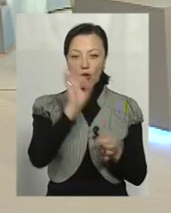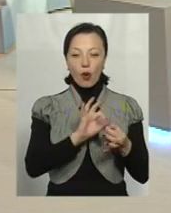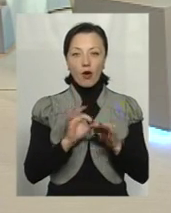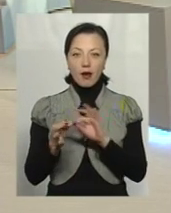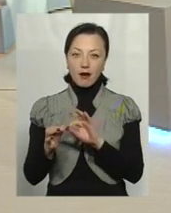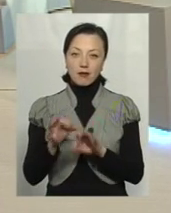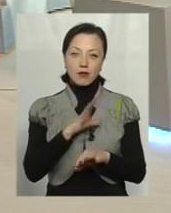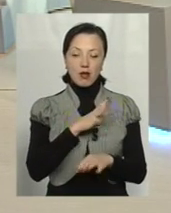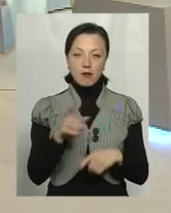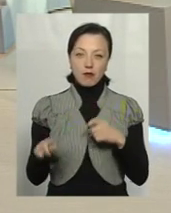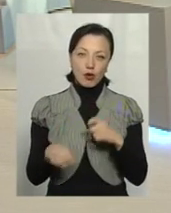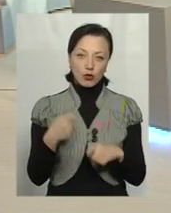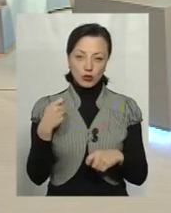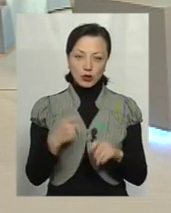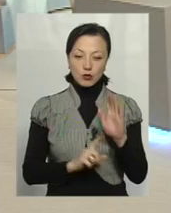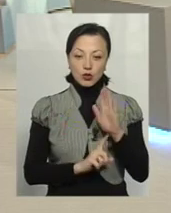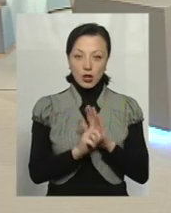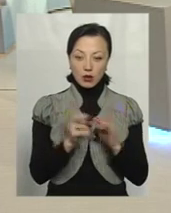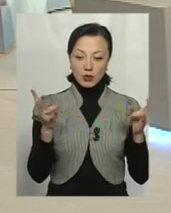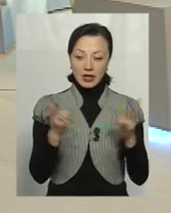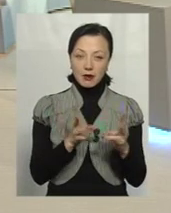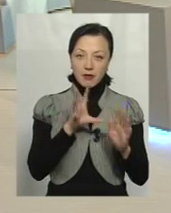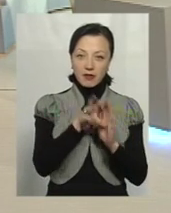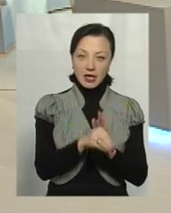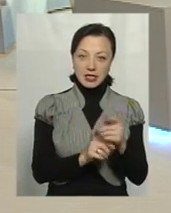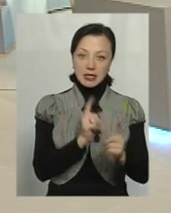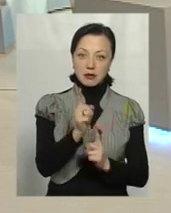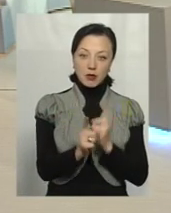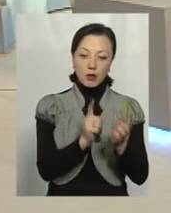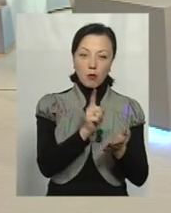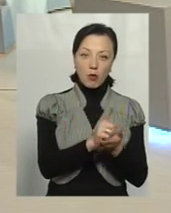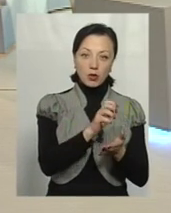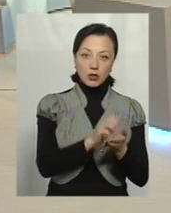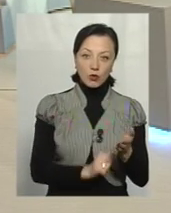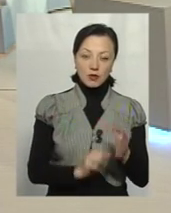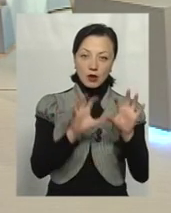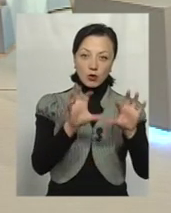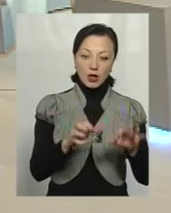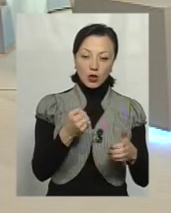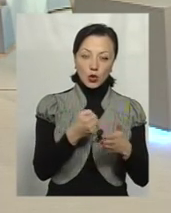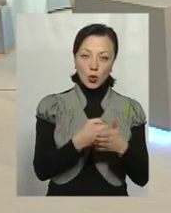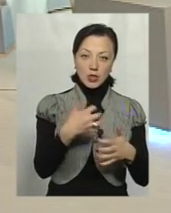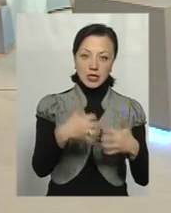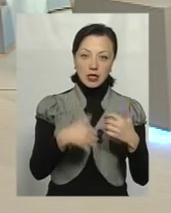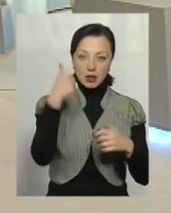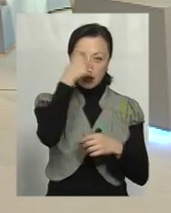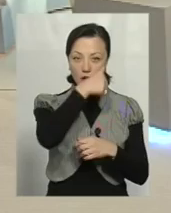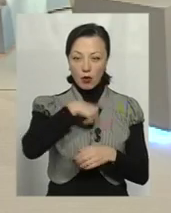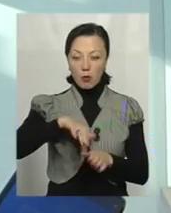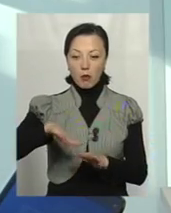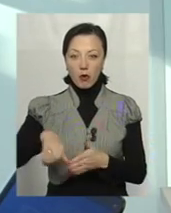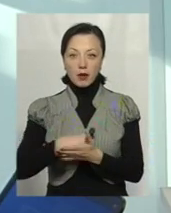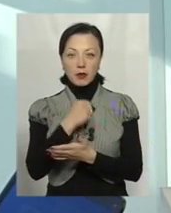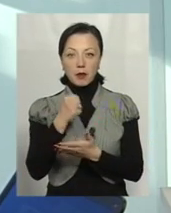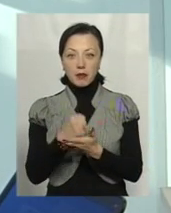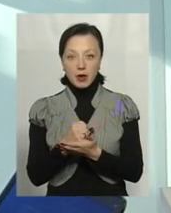порушена. Спочатку ведіть зміни до податкового законодавства максимум до середини року, потім вже на прийнятому,